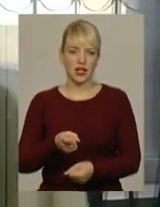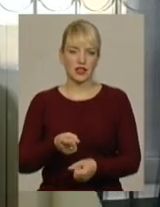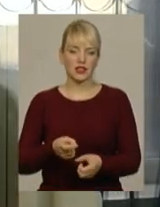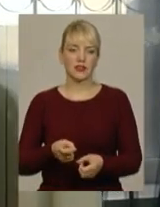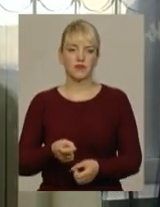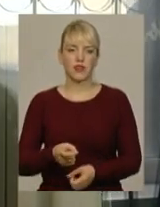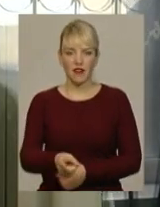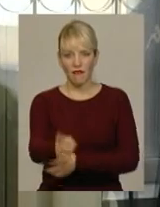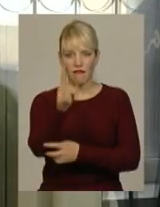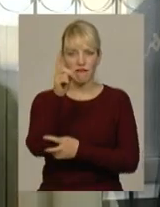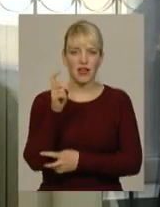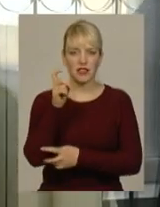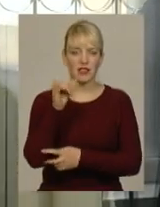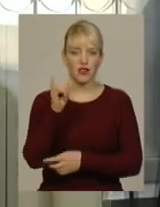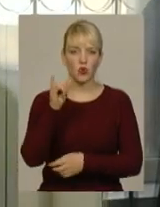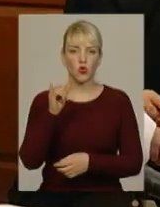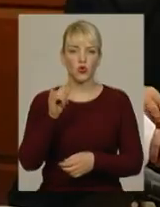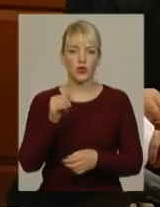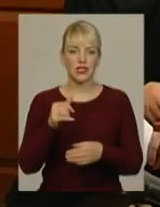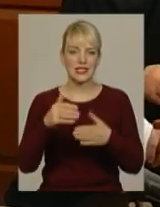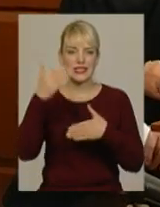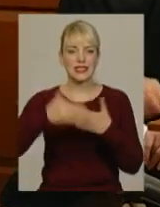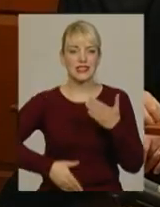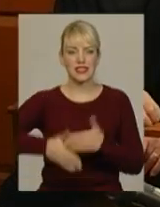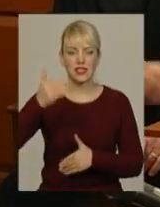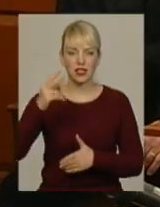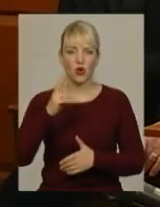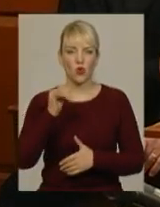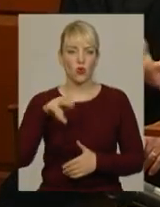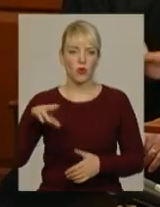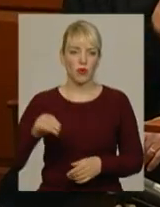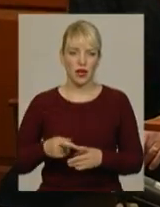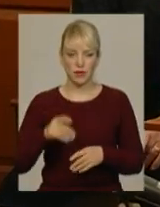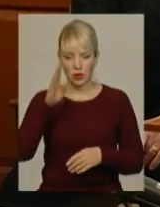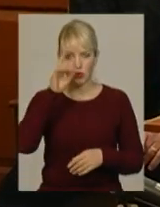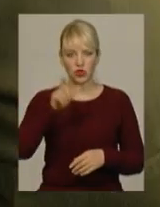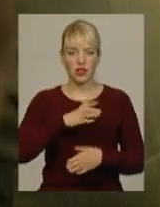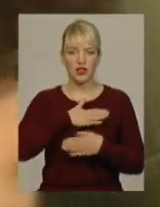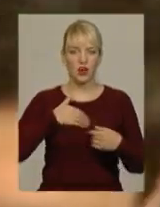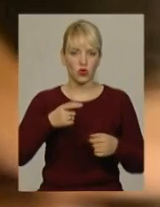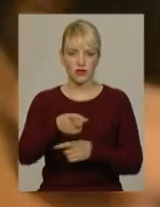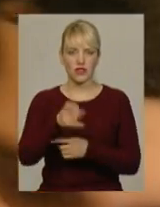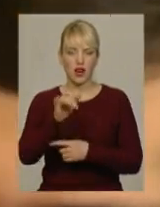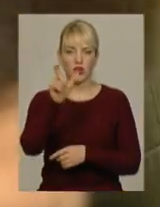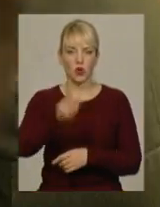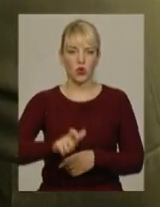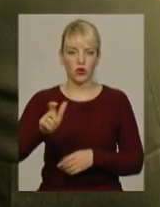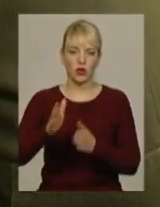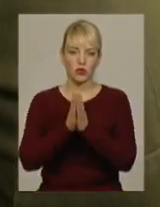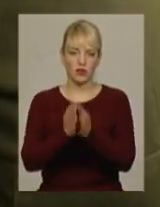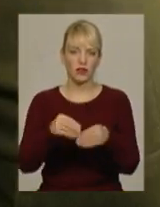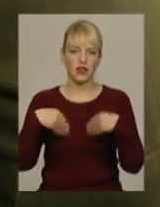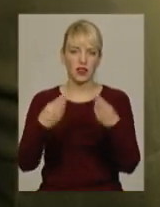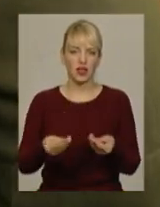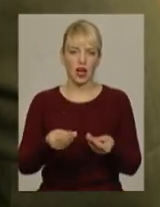вистріл в стінку сусіднього купе. За словами Романа Гадзіни, він не хотів стріляти у нацгвардійців. Просив їх дати в